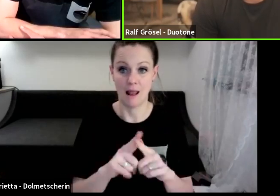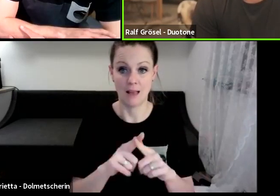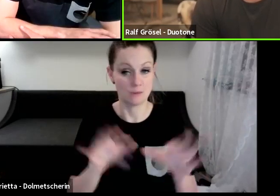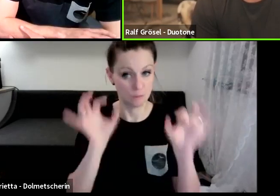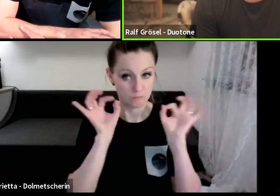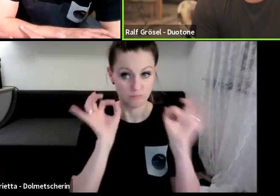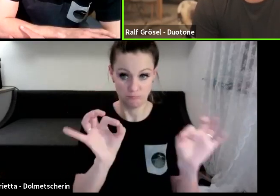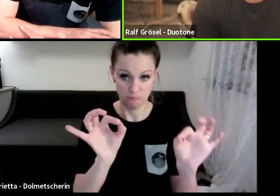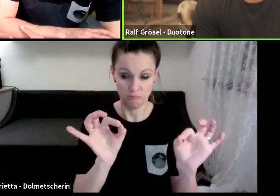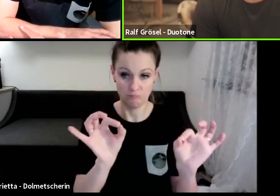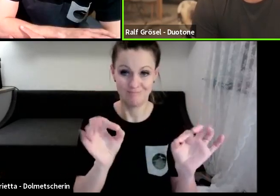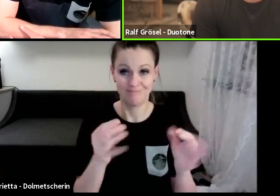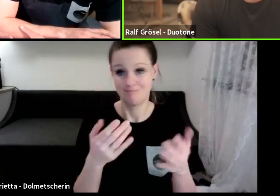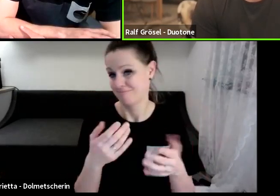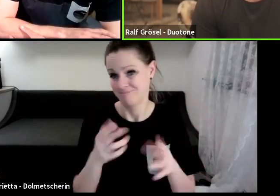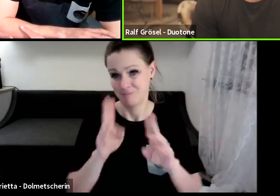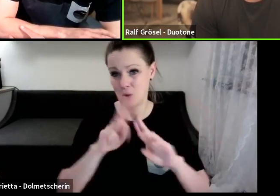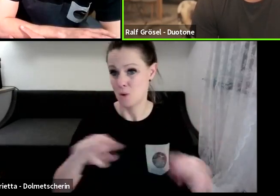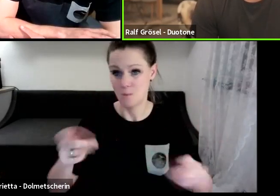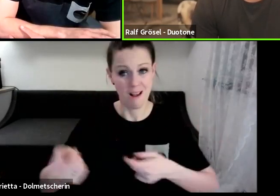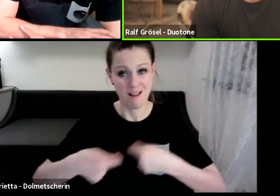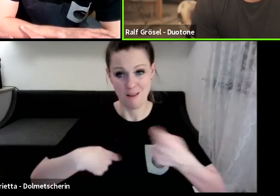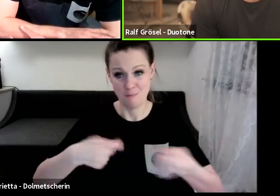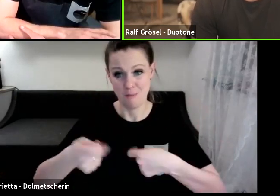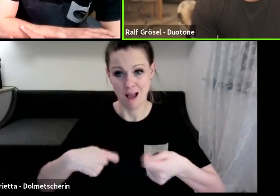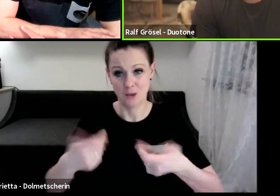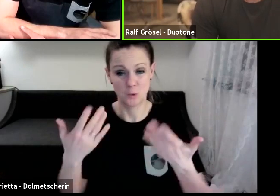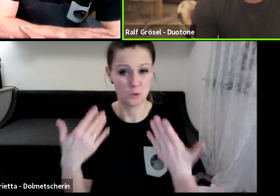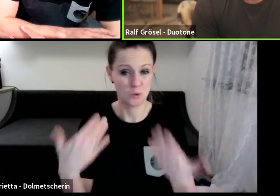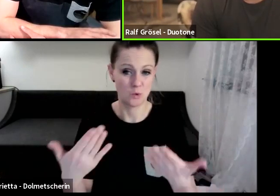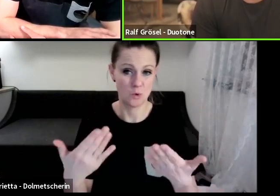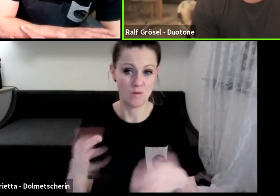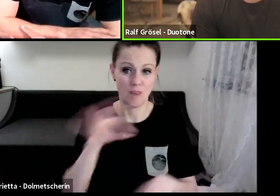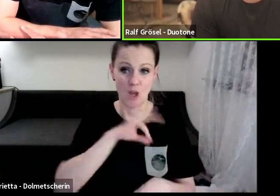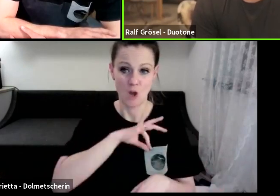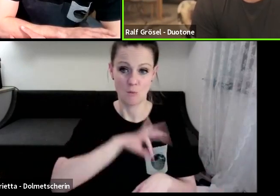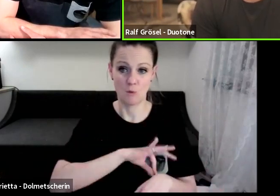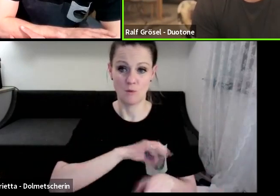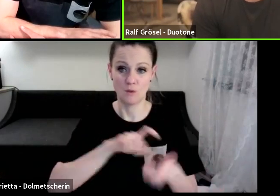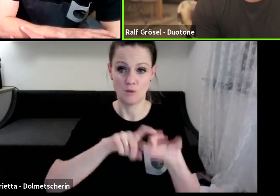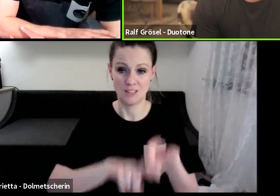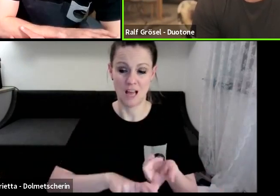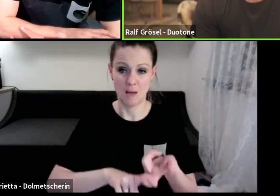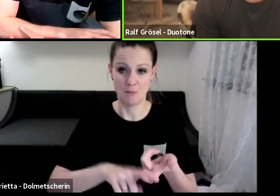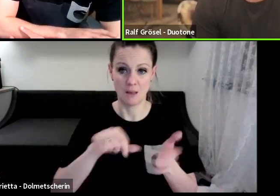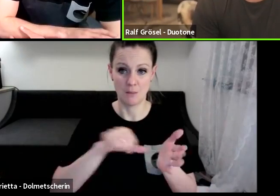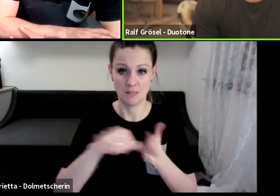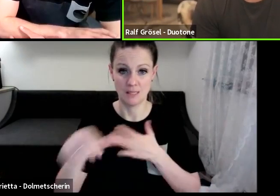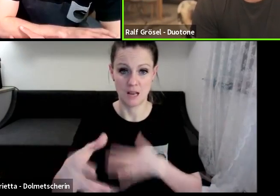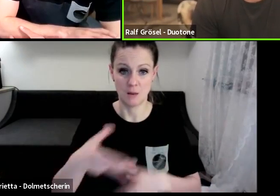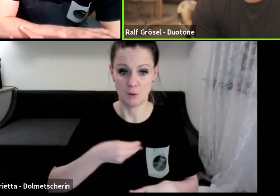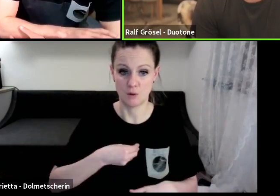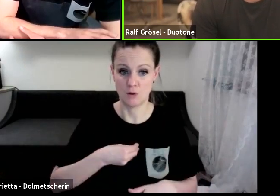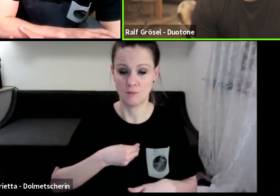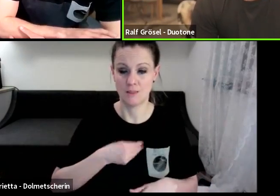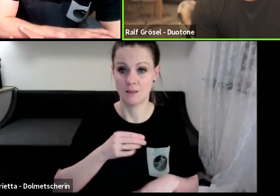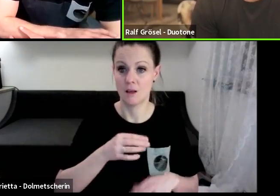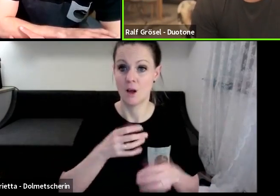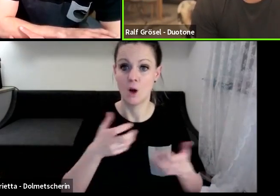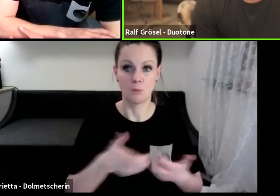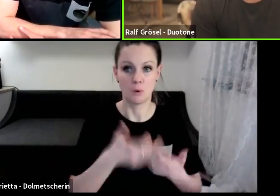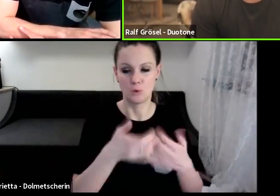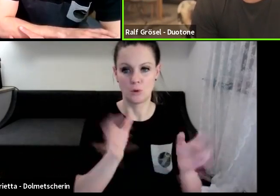im Grunde genommen im Markt ganz üblich, dass man provisionsabhängig bezahlt wird. Das heißt also, je besser dein Produkt ist,